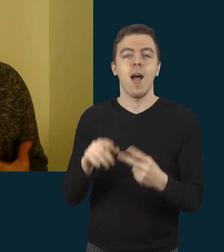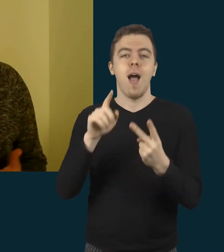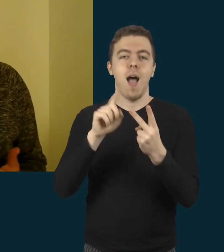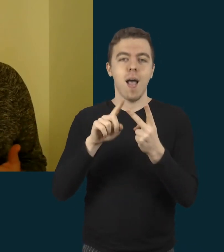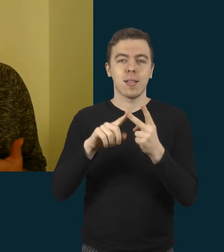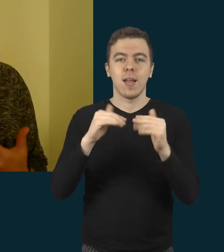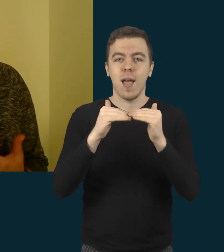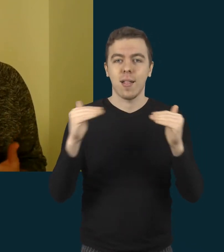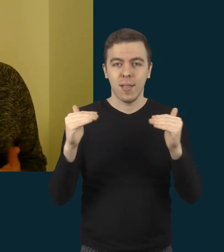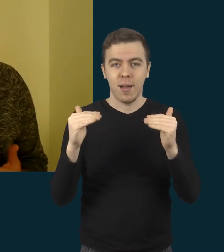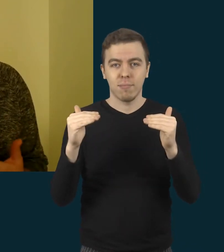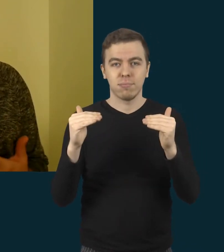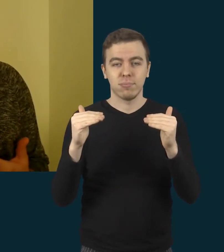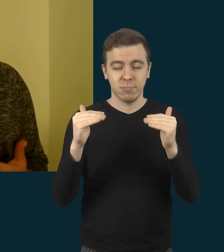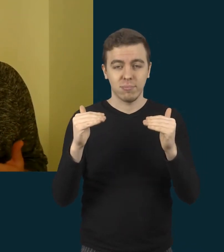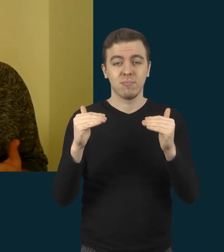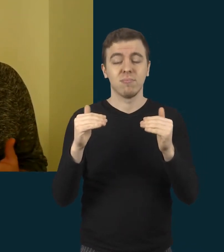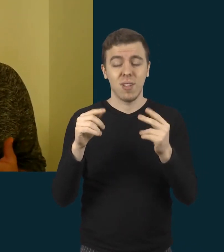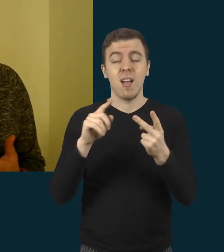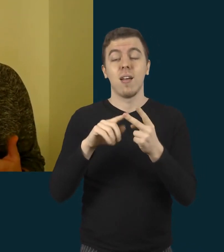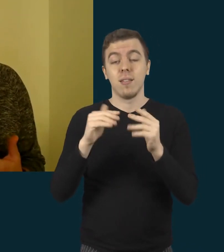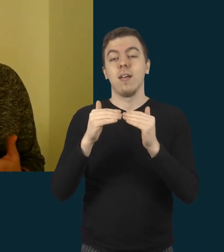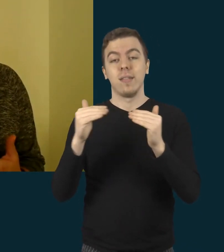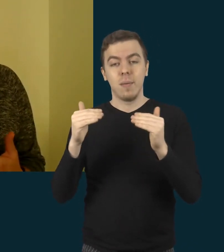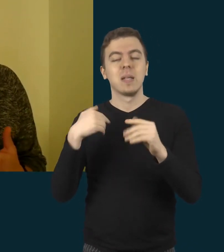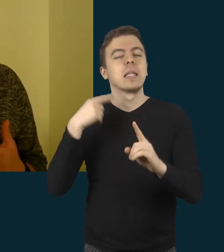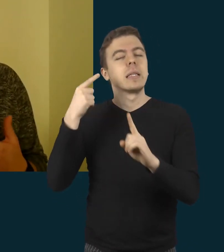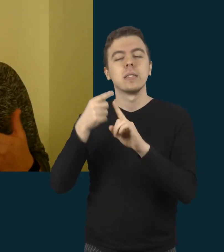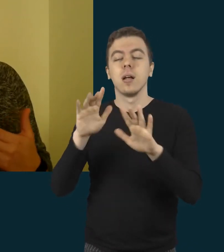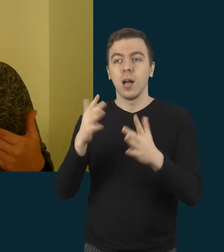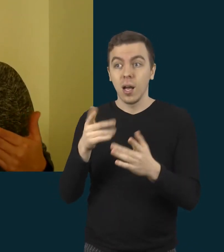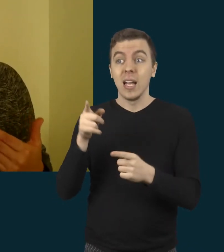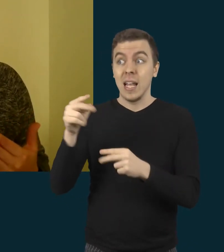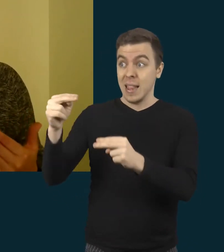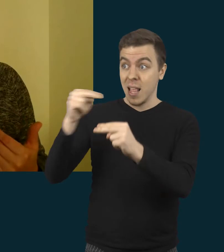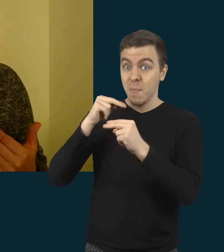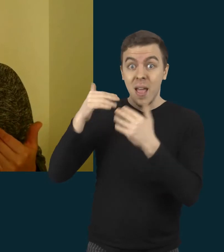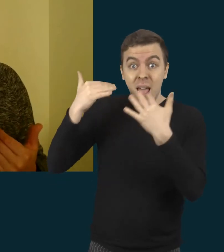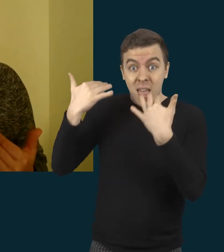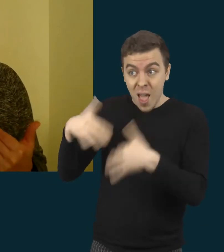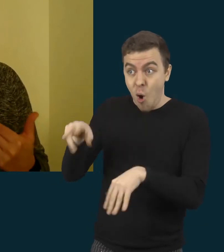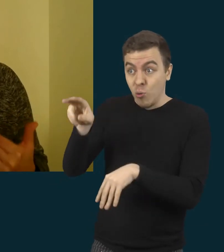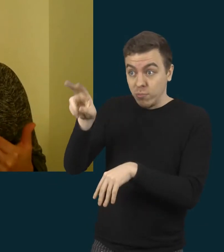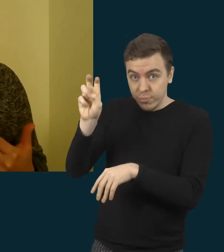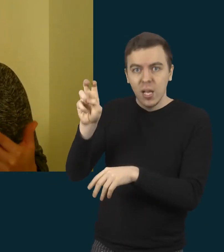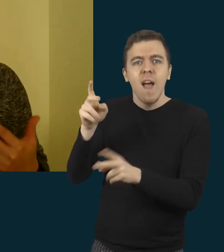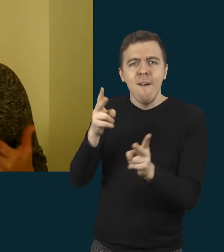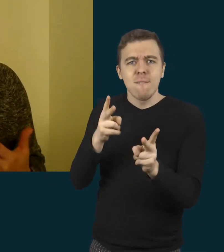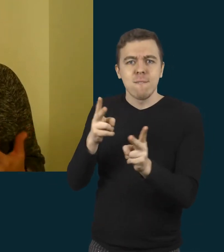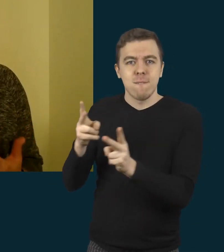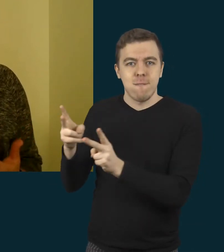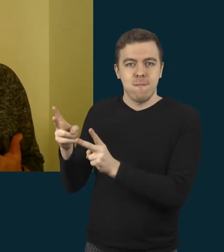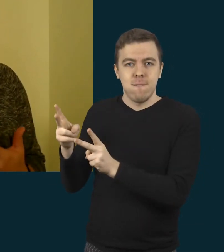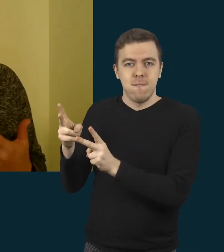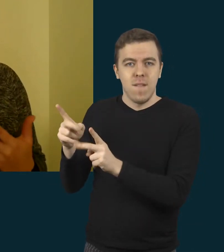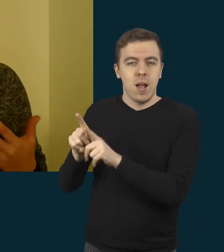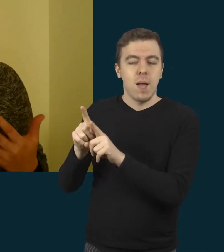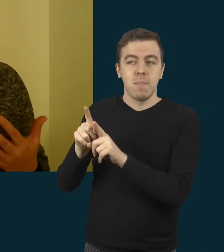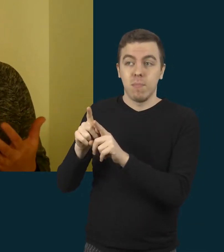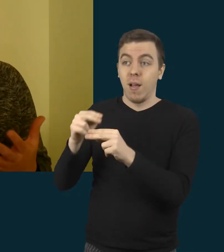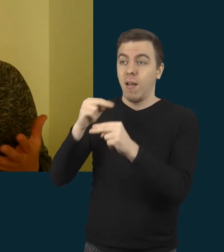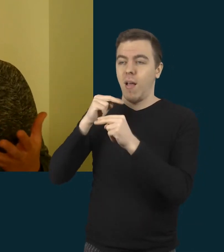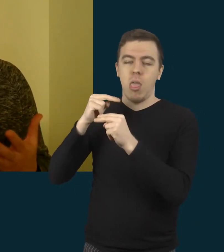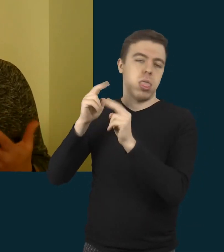etapą ir tame antrame etapame mūsų buvo tiklas išlaikyti vaiko dėmesį, įsiko ilgiau veikloje. Ta veikla